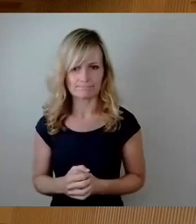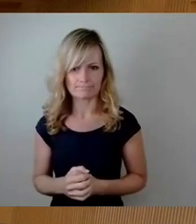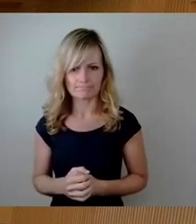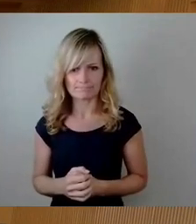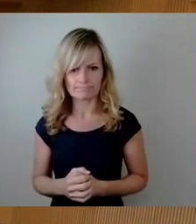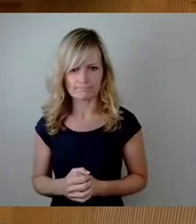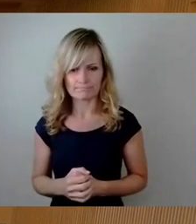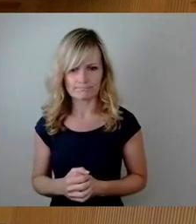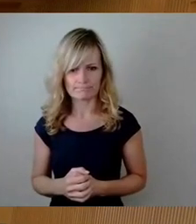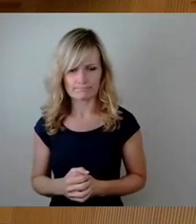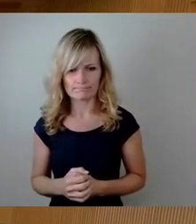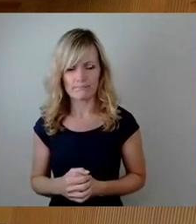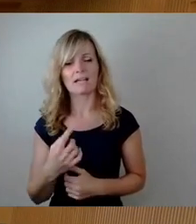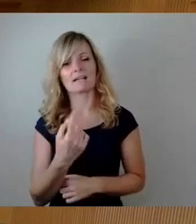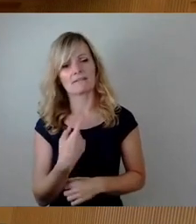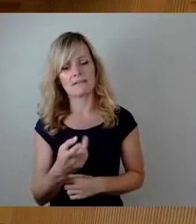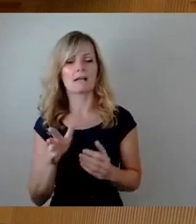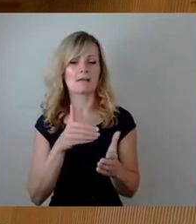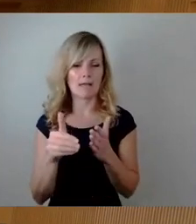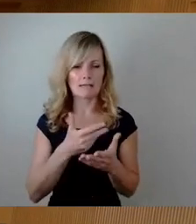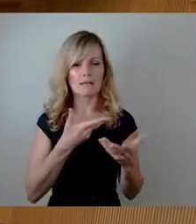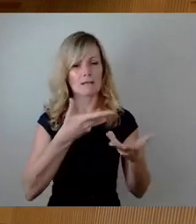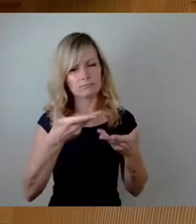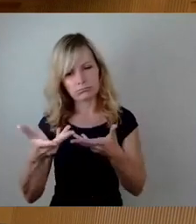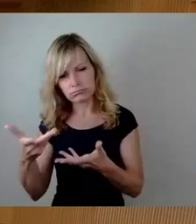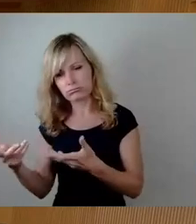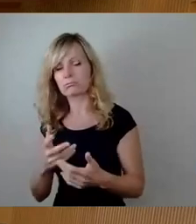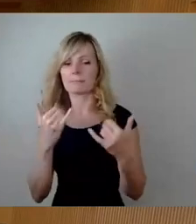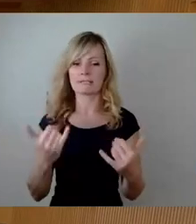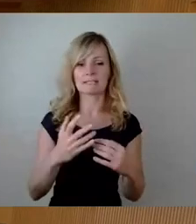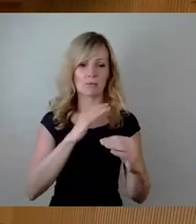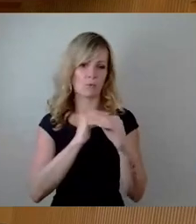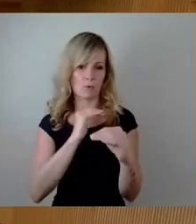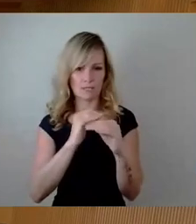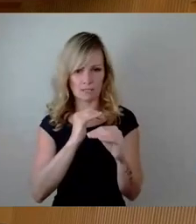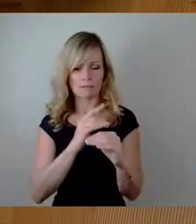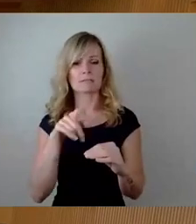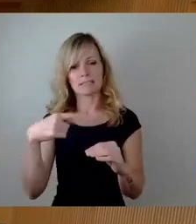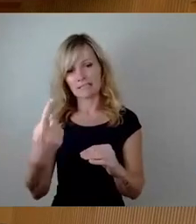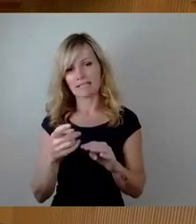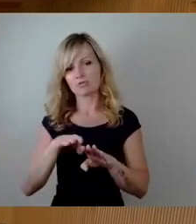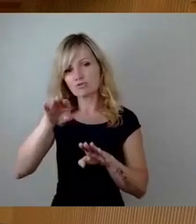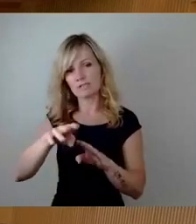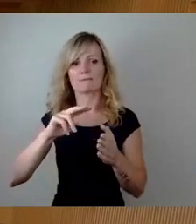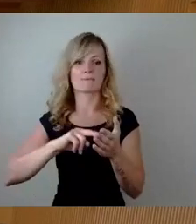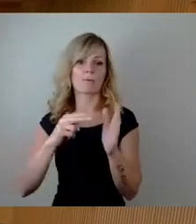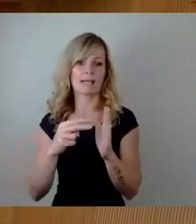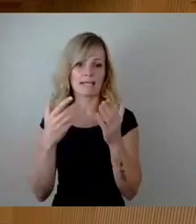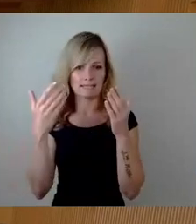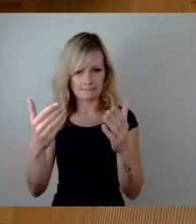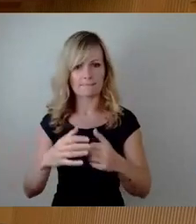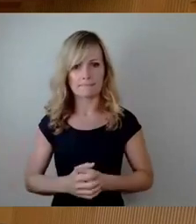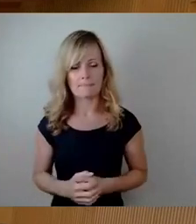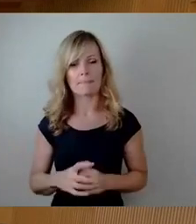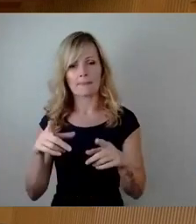natürlich mit Rede und Antwort stehen, aber die Kollegen müssen jetzt, wie gesagt, die nächsten Schritte vorbereiten, um eben die